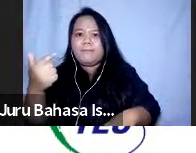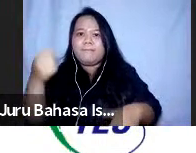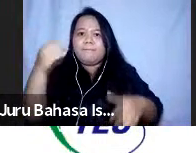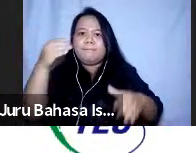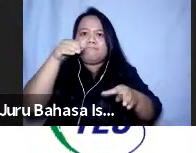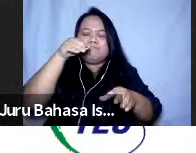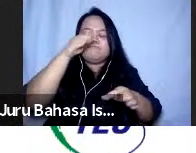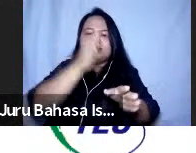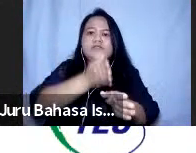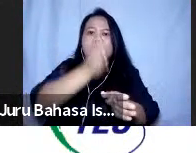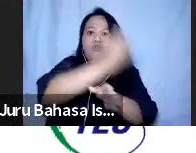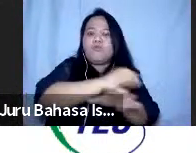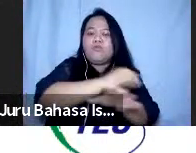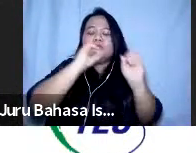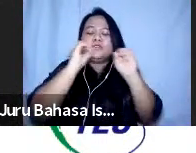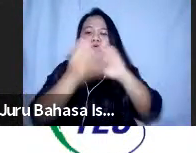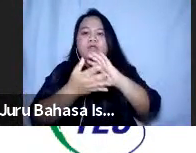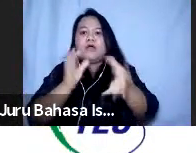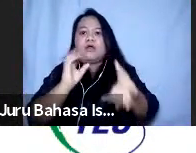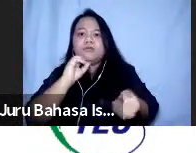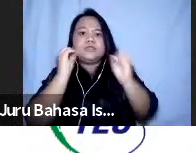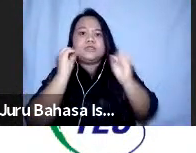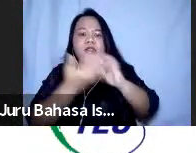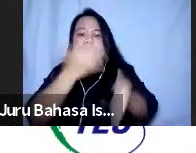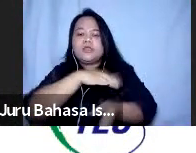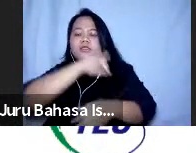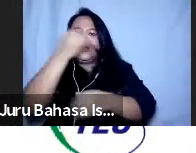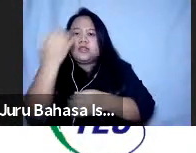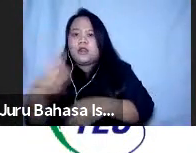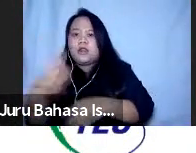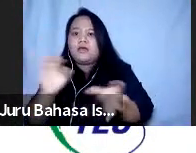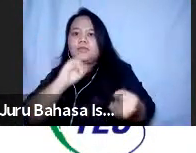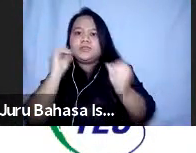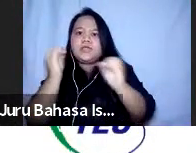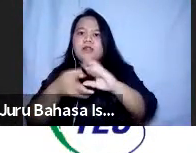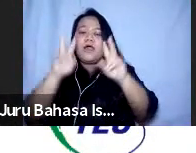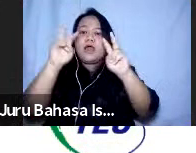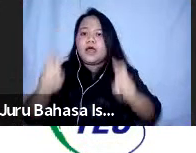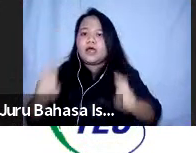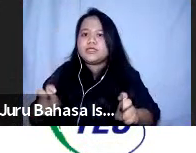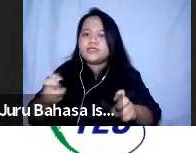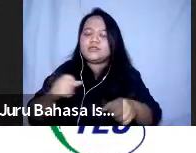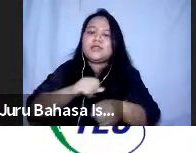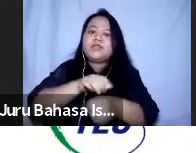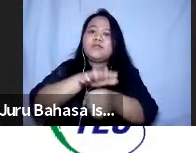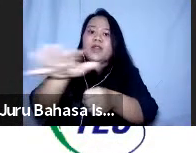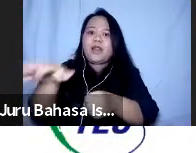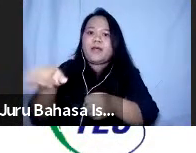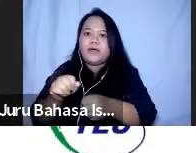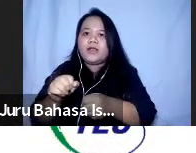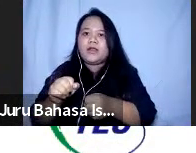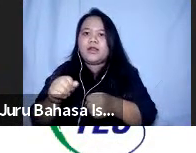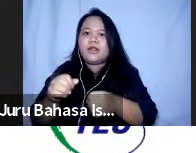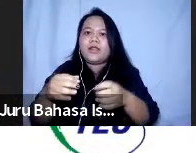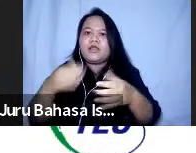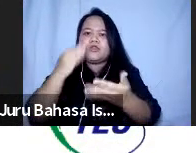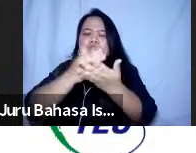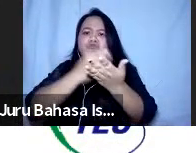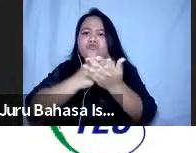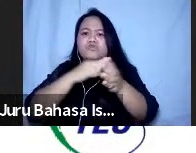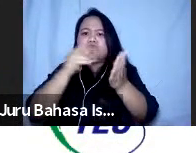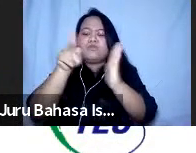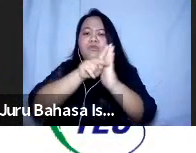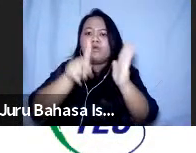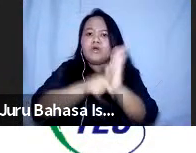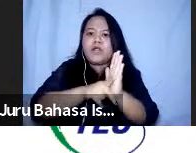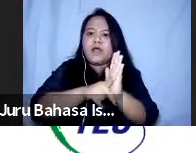bencana pada saat bencana dan setelah bencana juga dalam assessment pada saat penerapan pada saat menyusun program bahkan pada